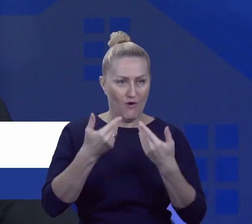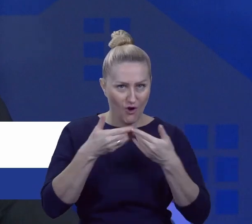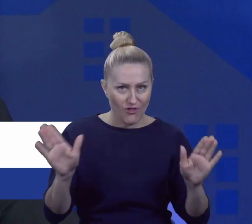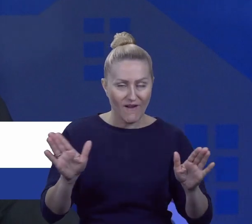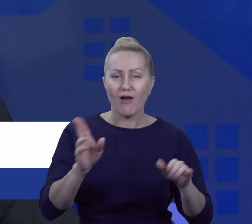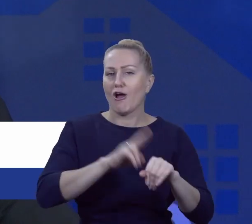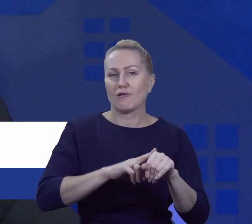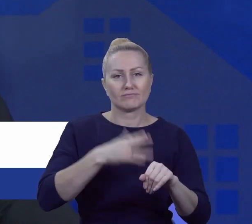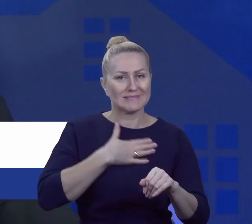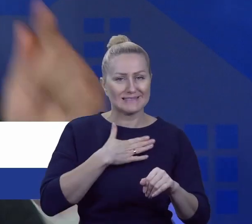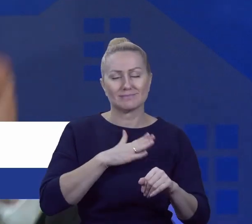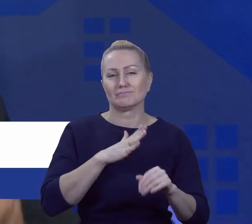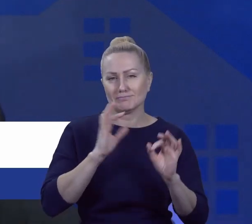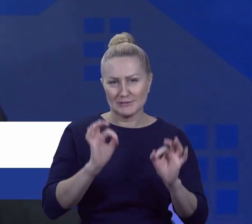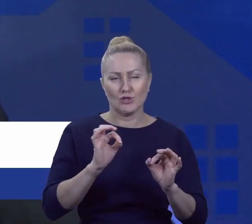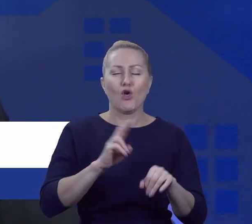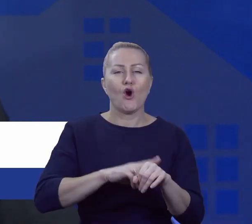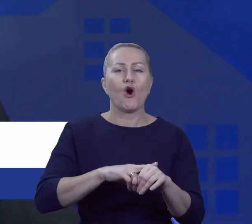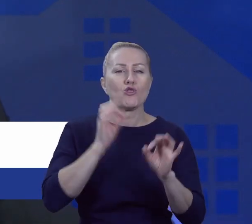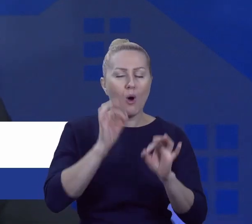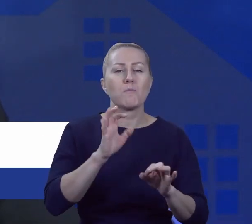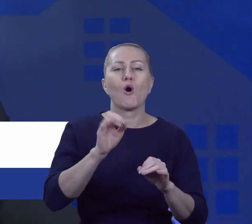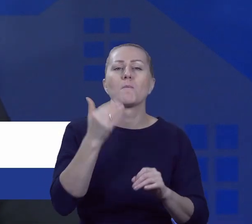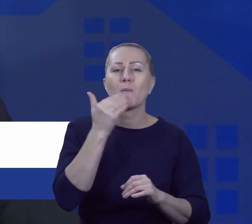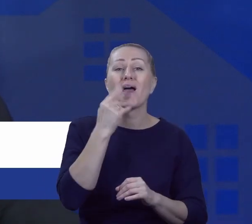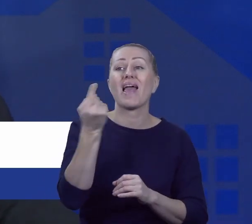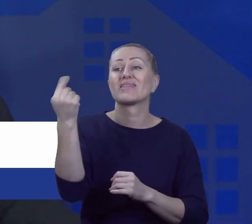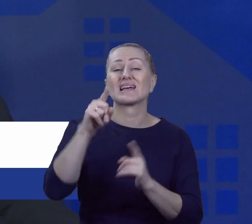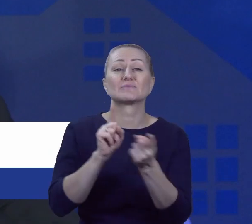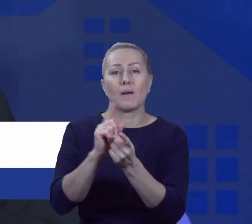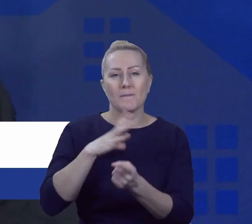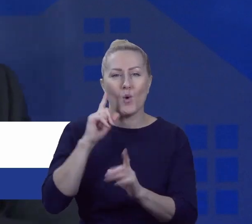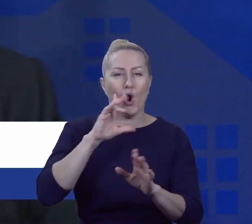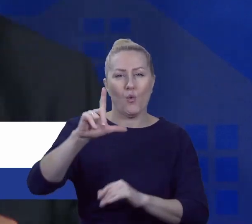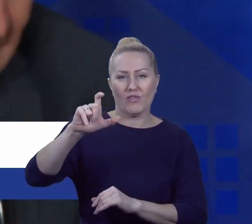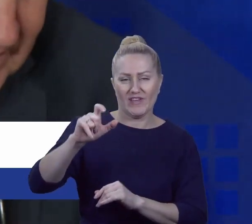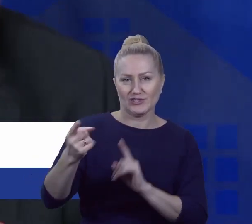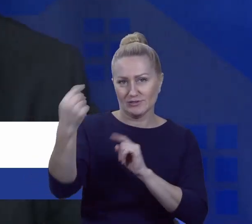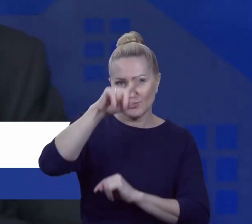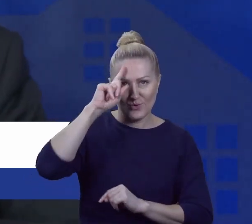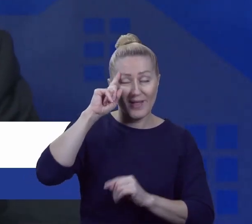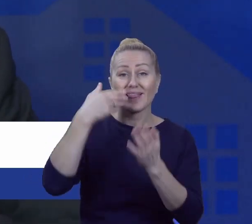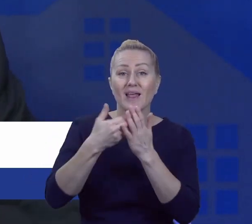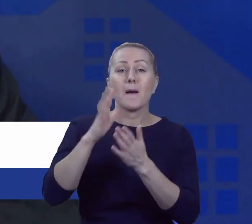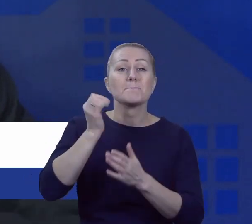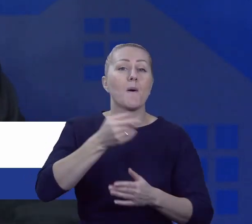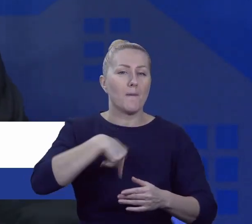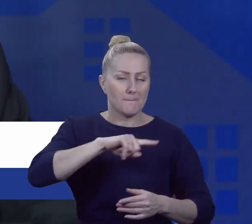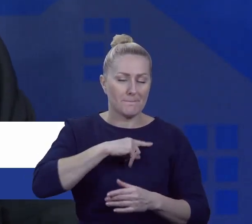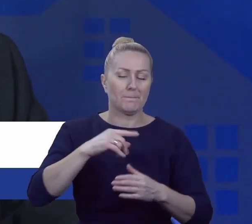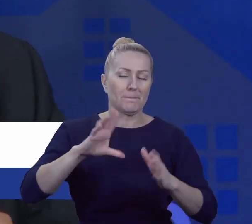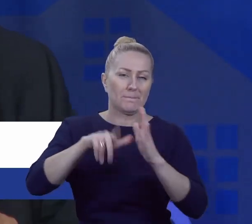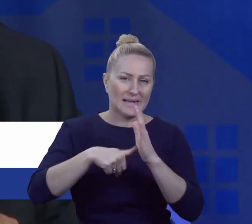dogodnych godzinach, bo popołudniowych. Na jednym było około 200. A dlaczego? Dlatego, że miasto, czyli my tam, zarząd mienia